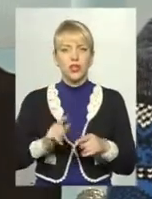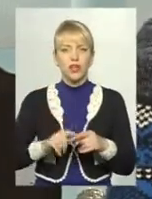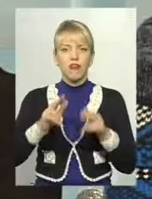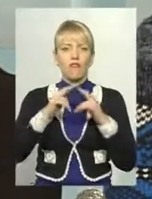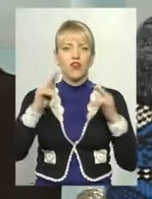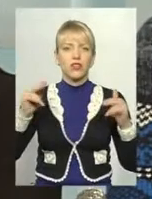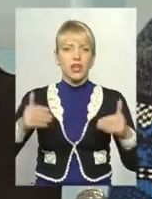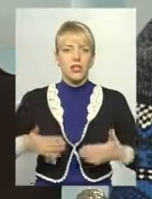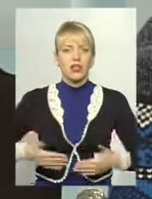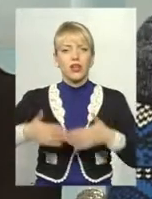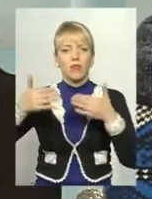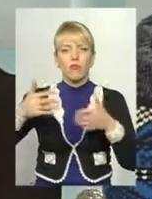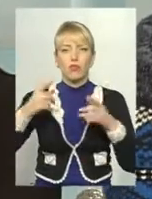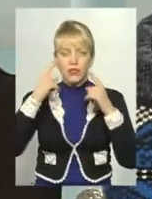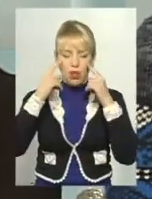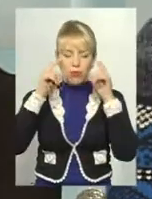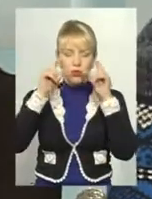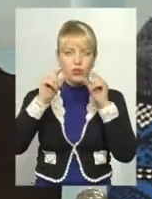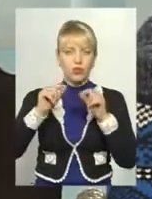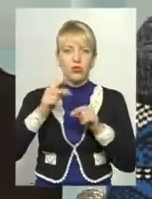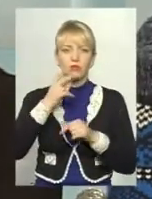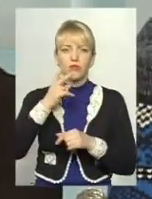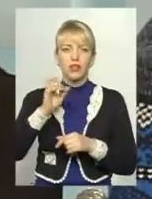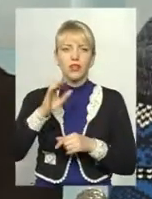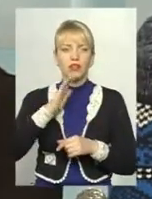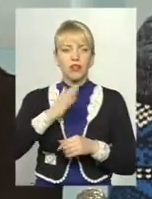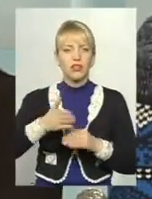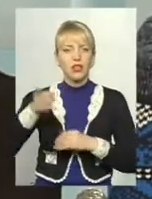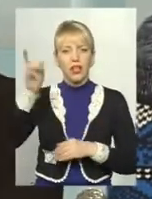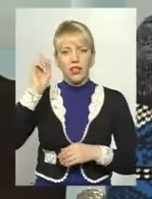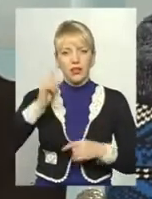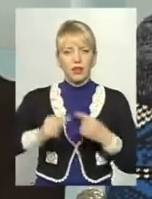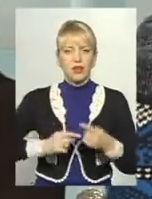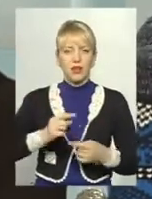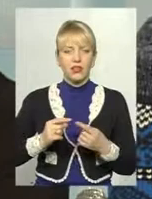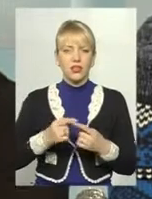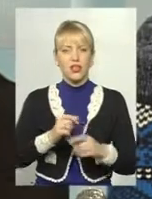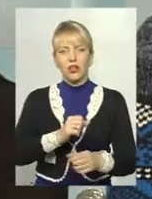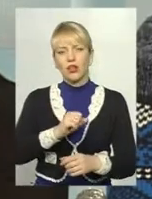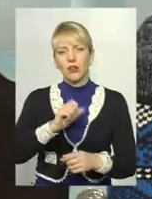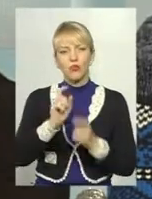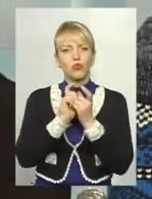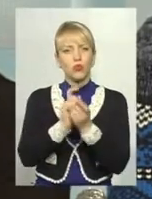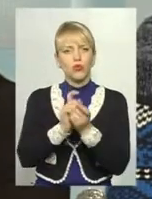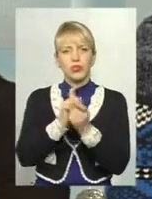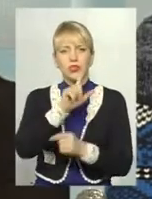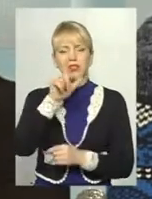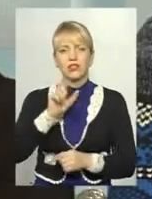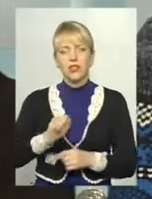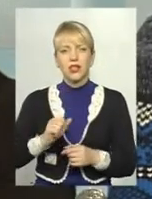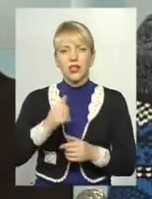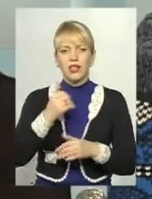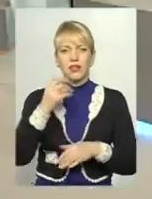заплющити очі, і побачити, як наші далекі предки б'ються з різними зайдами, які весь час йшли на нашу